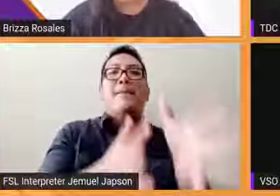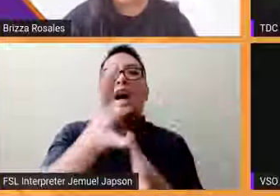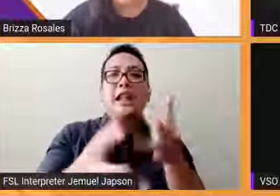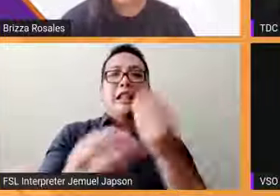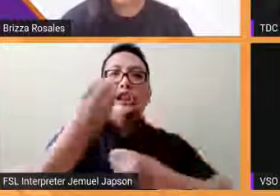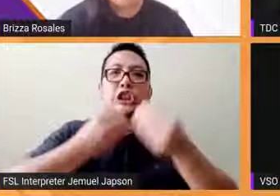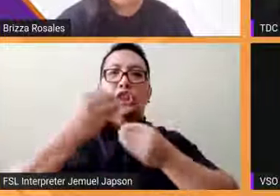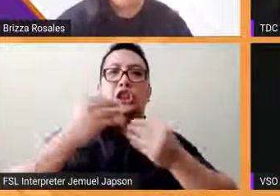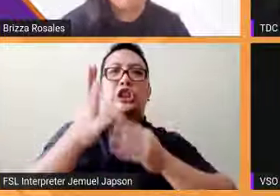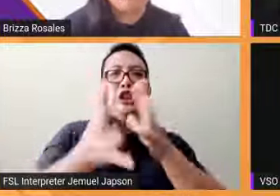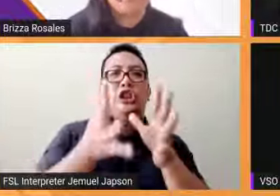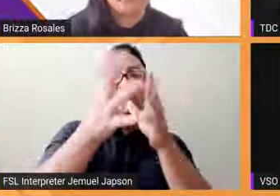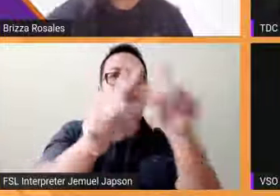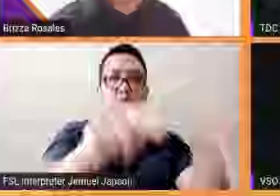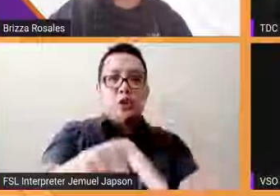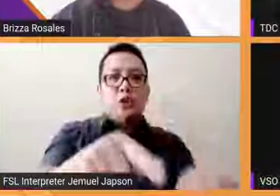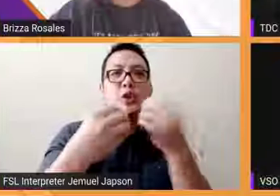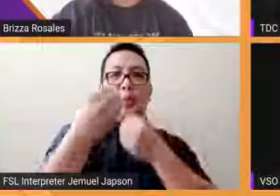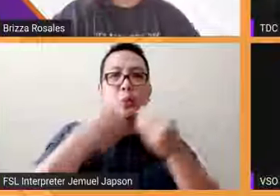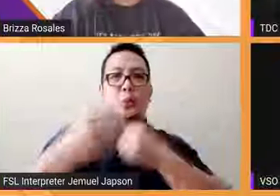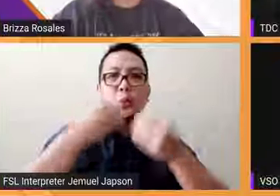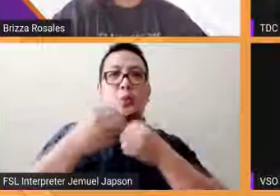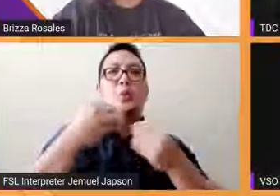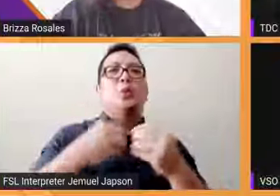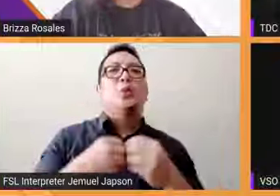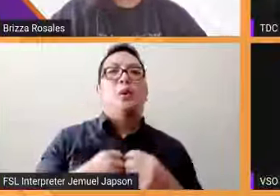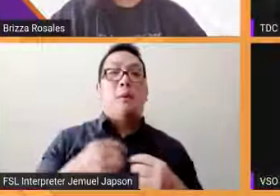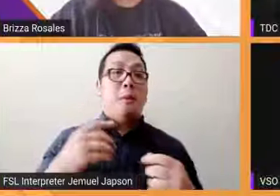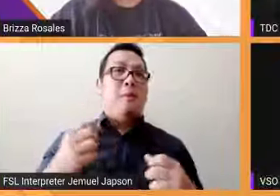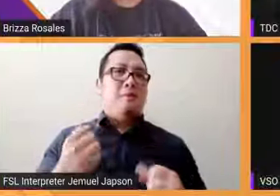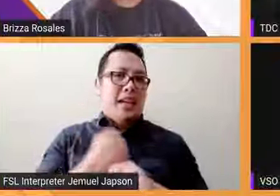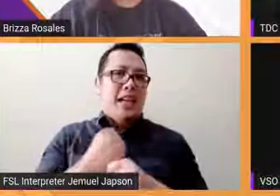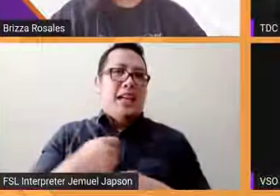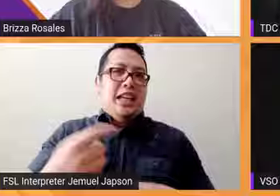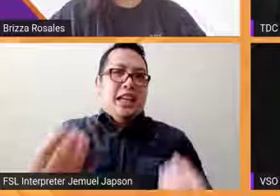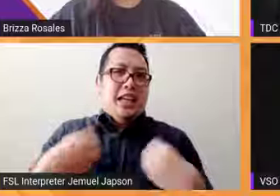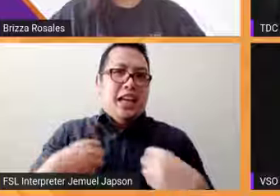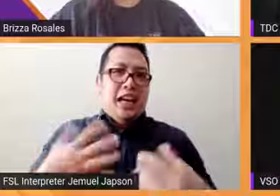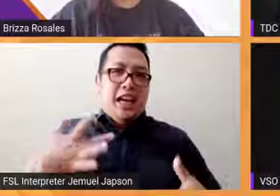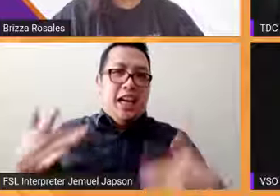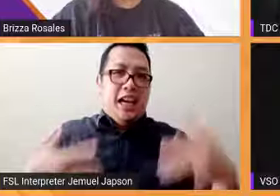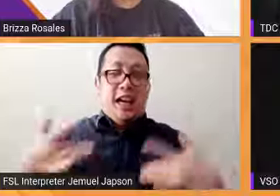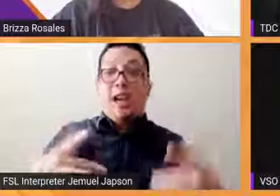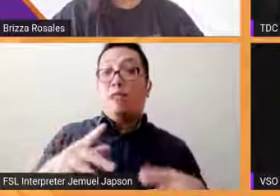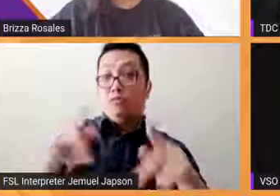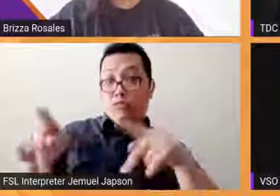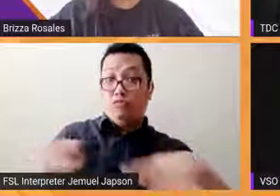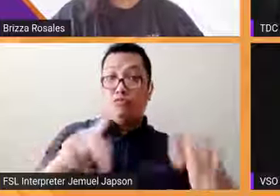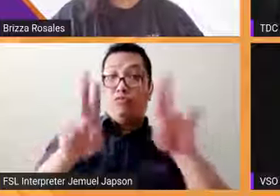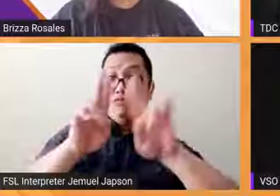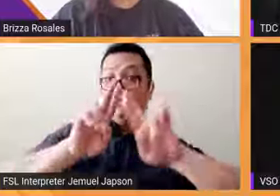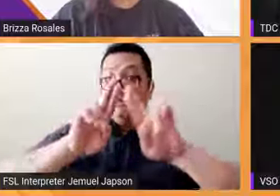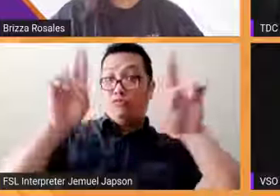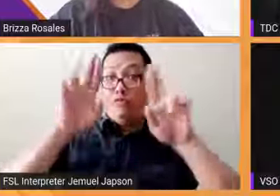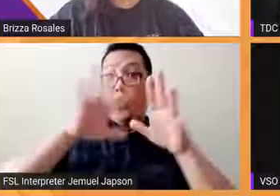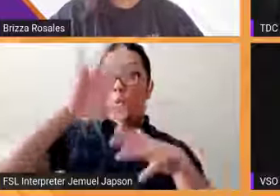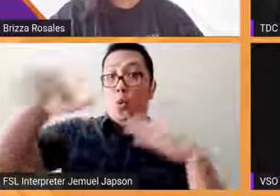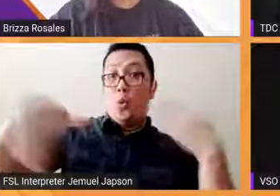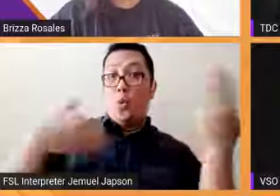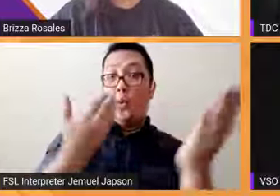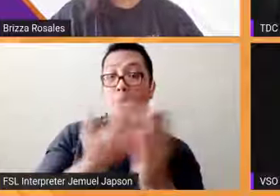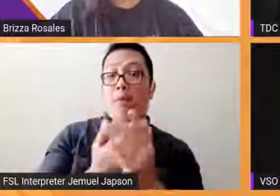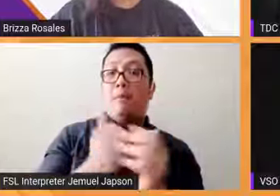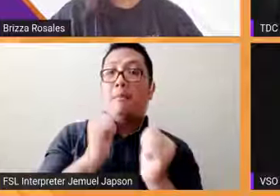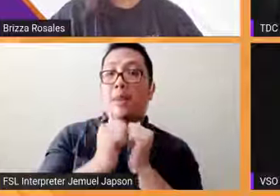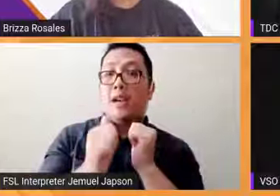parang ma-excite silang bumoto ayan at nakahanda ng lahat na kailangan nasa sabihin somebody